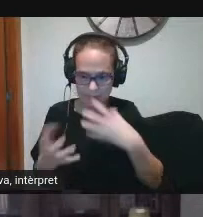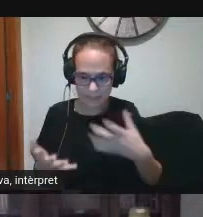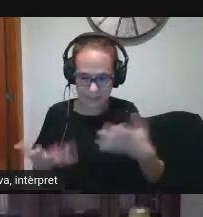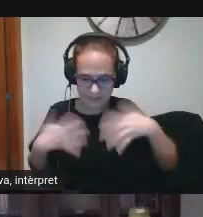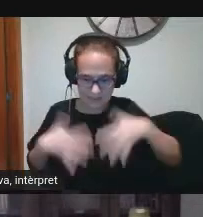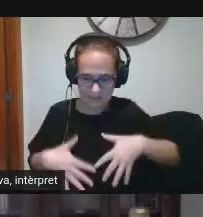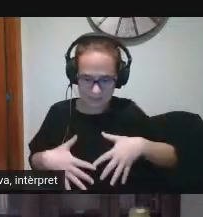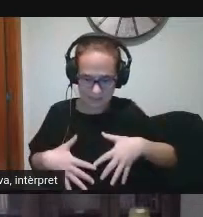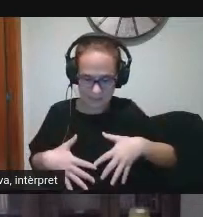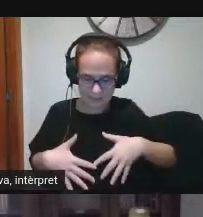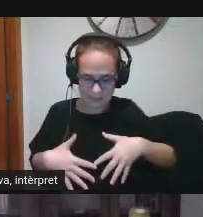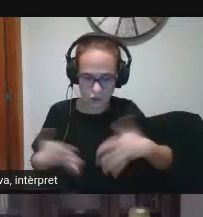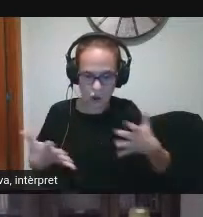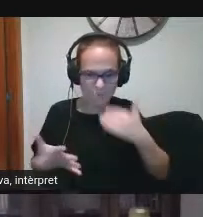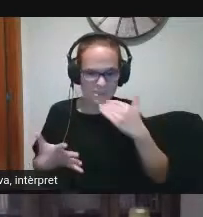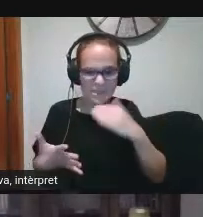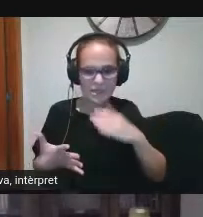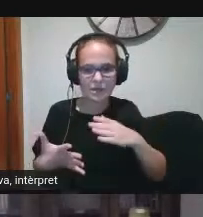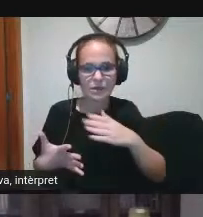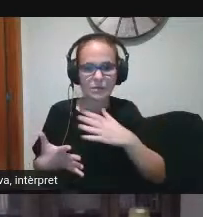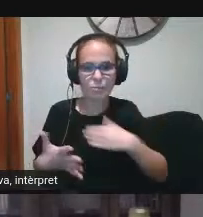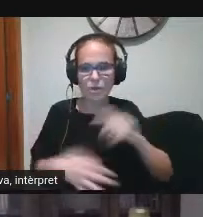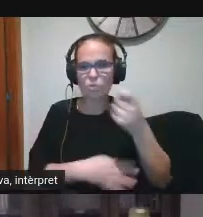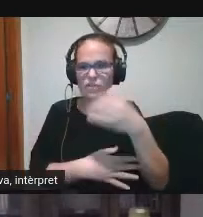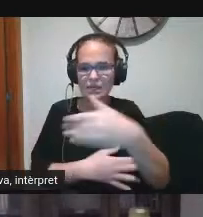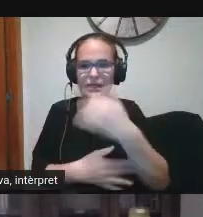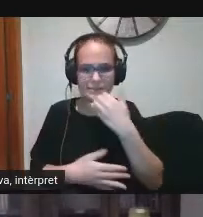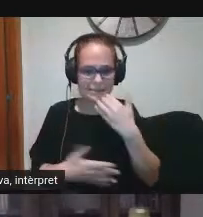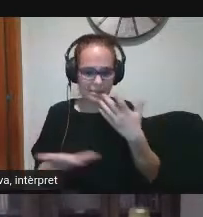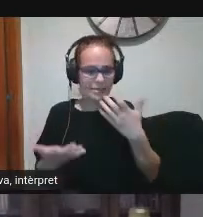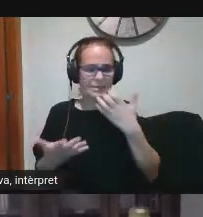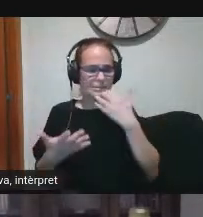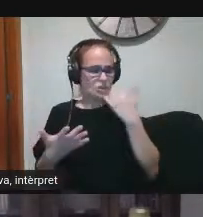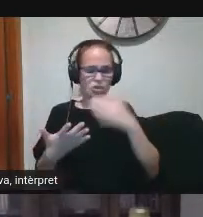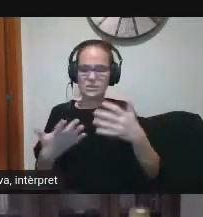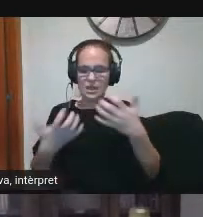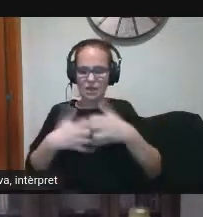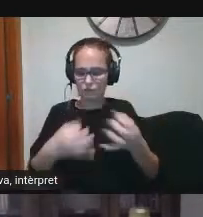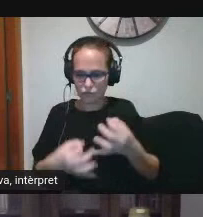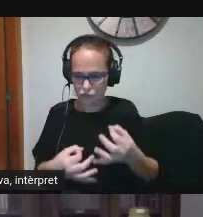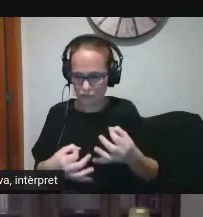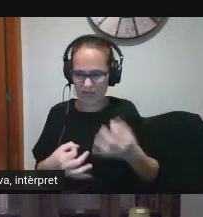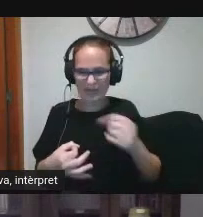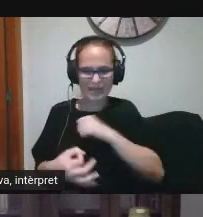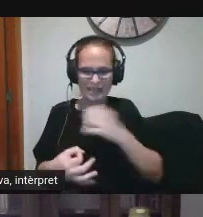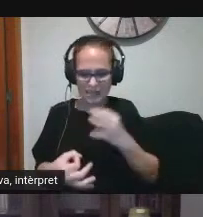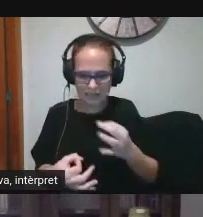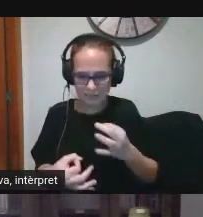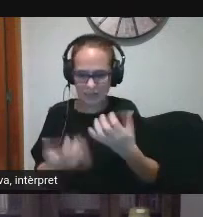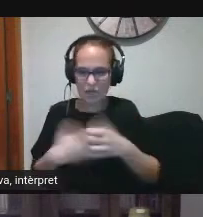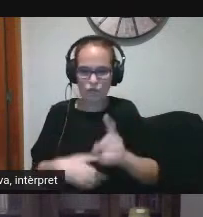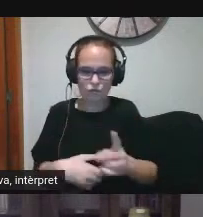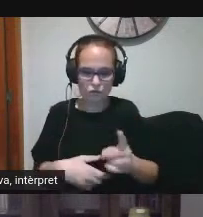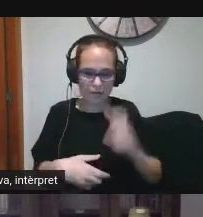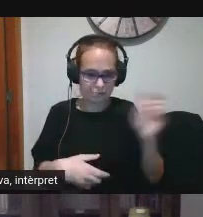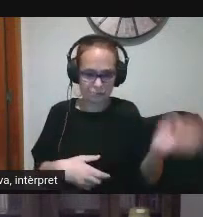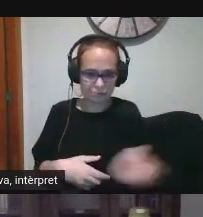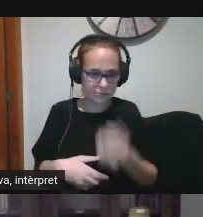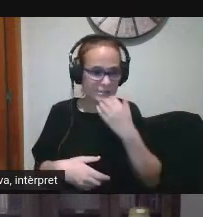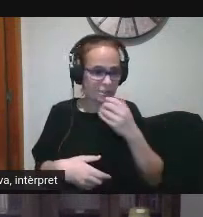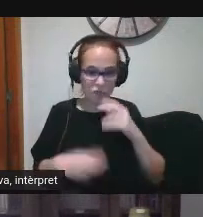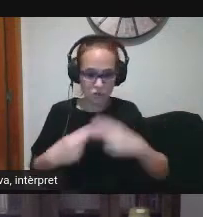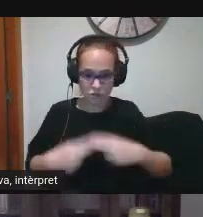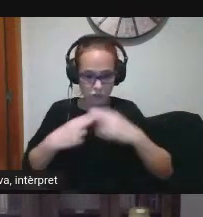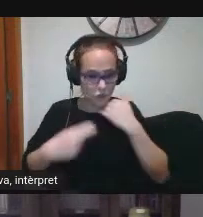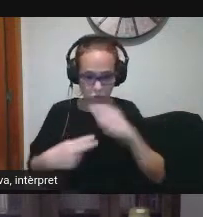és impossible primer hem de saber on estem què tenim què ens està funcionant què no ens està funcionant i això ens permetrà arribar a